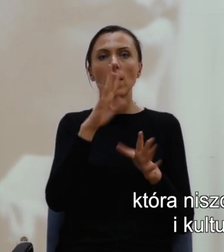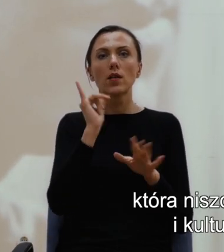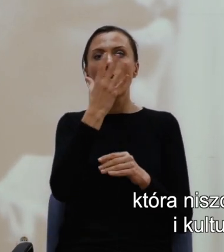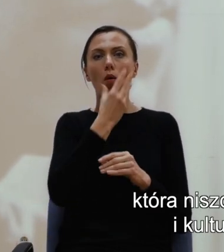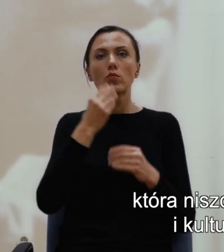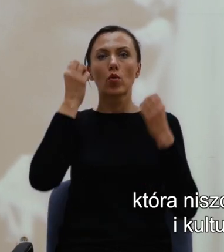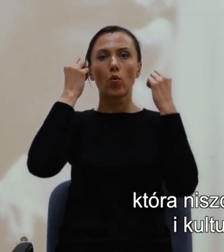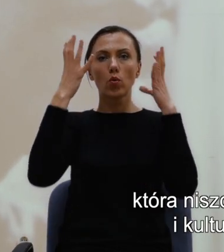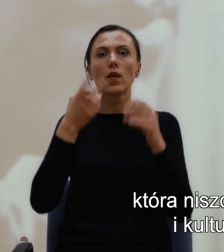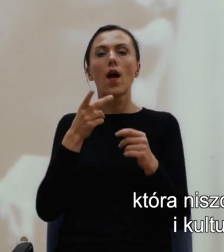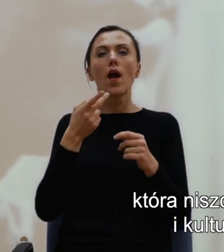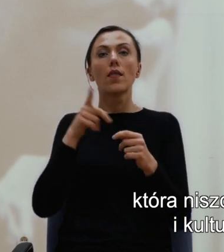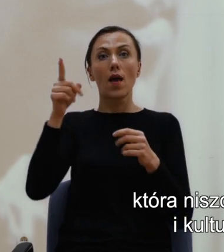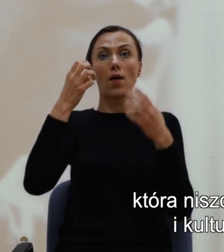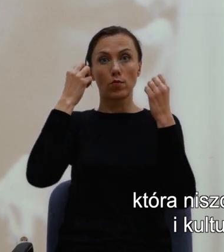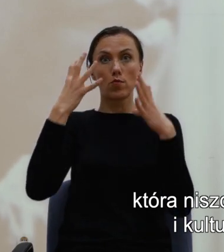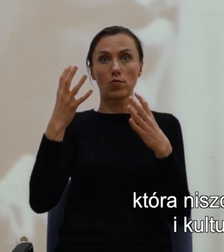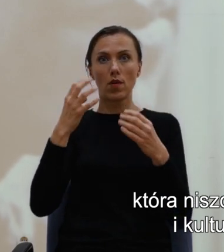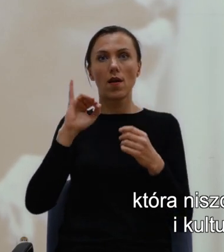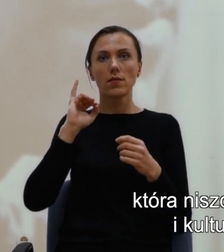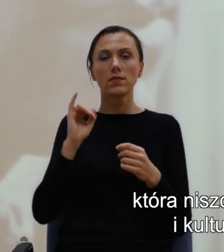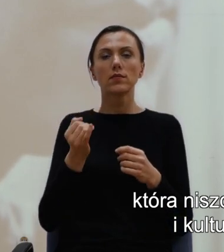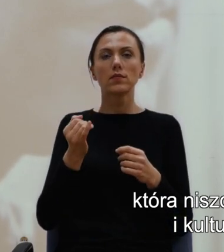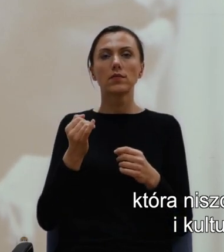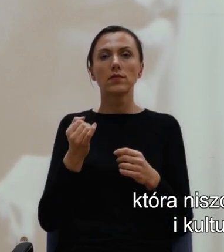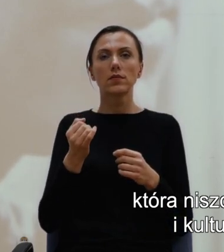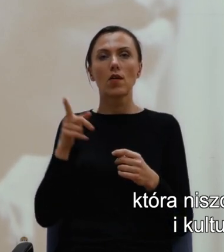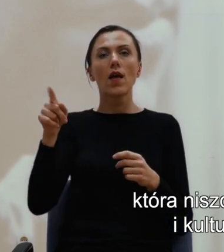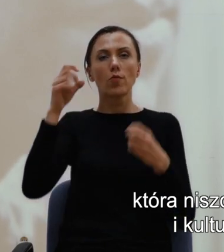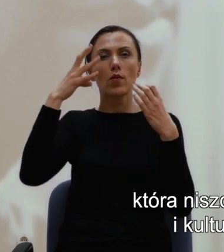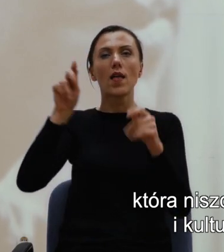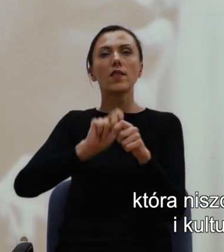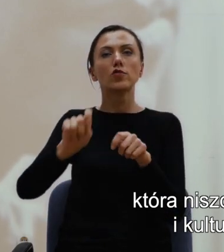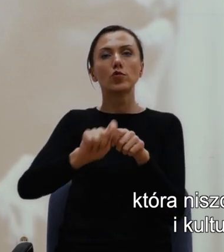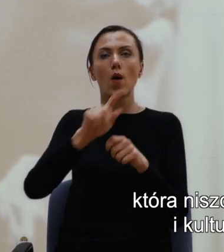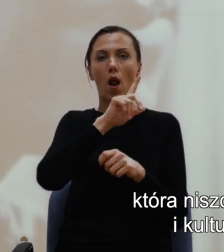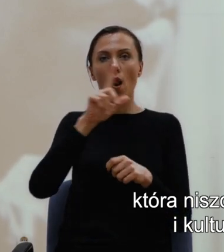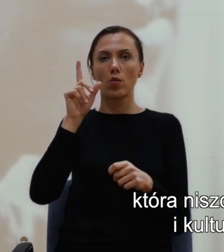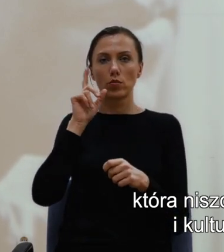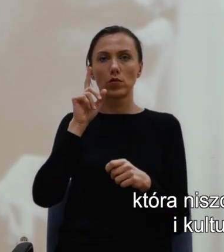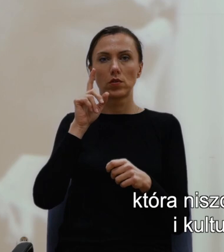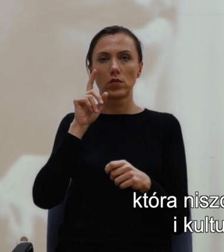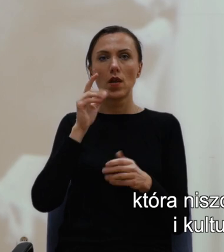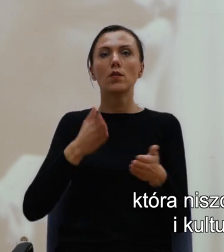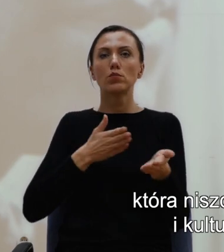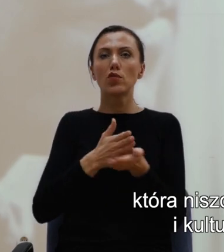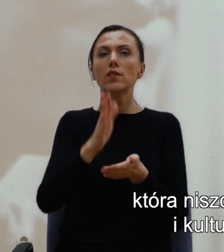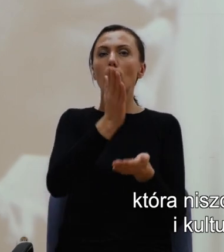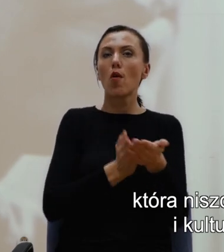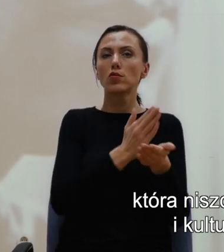niszczyła ludzi poprzez segregację rasową i kultury, która